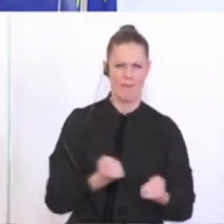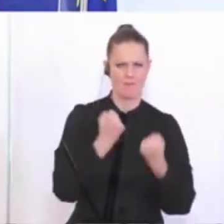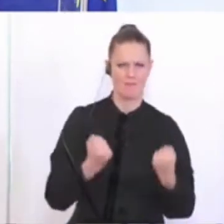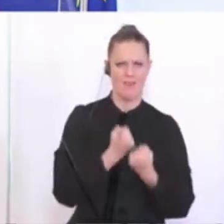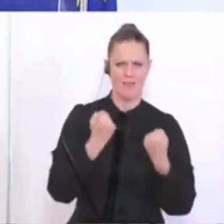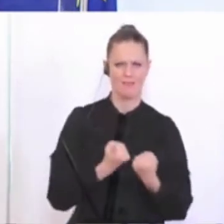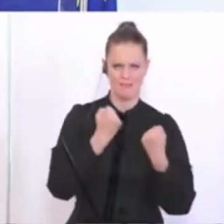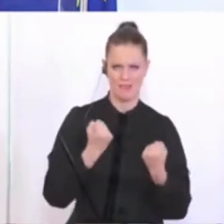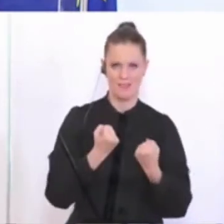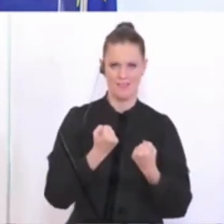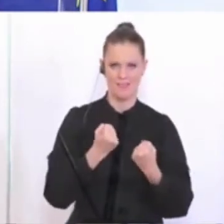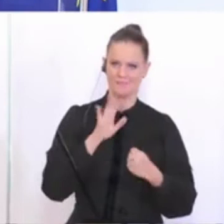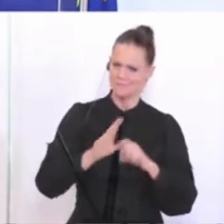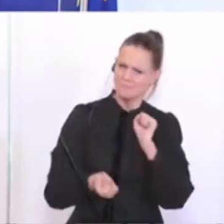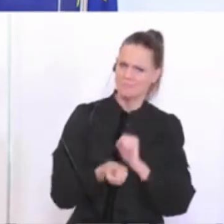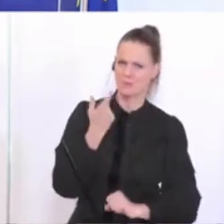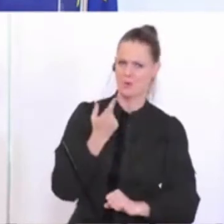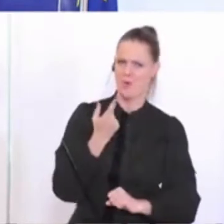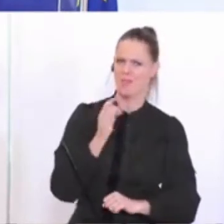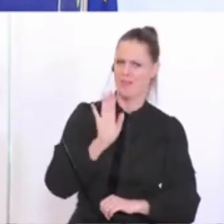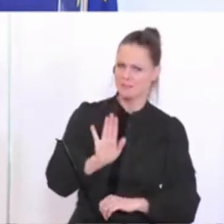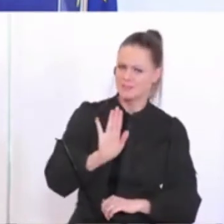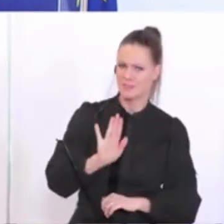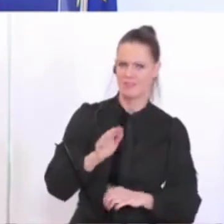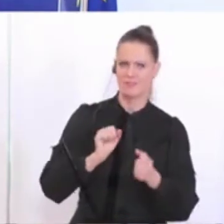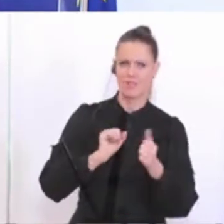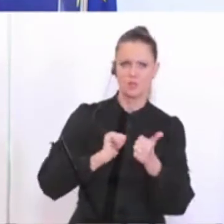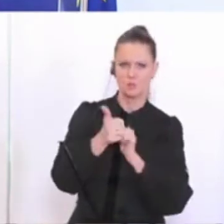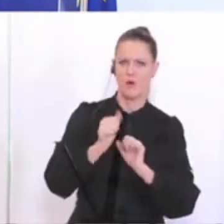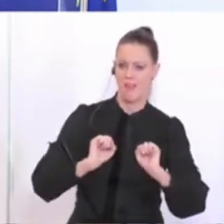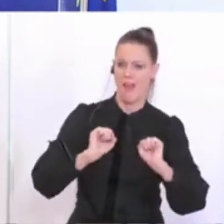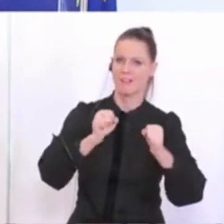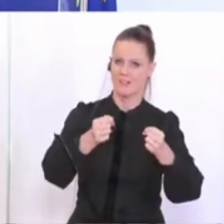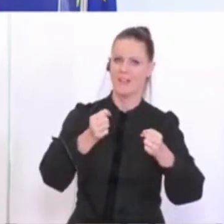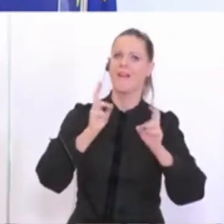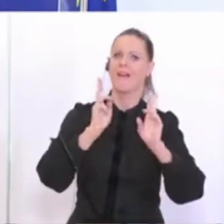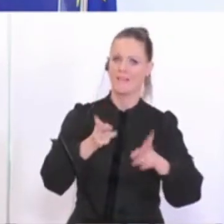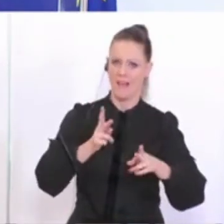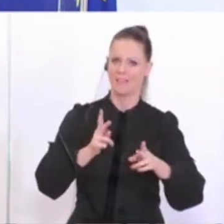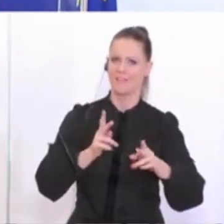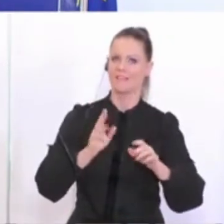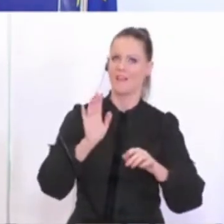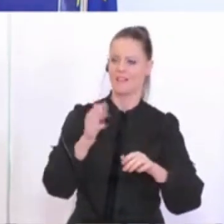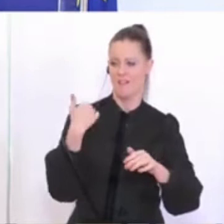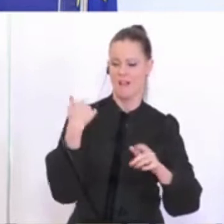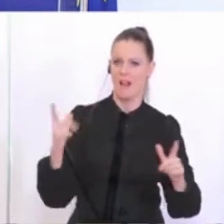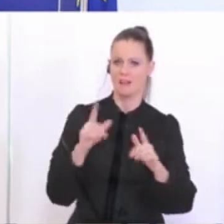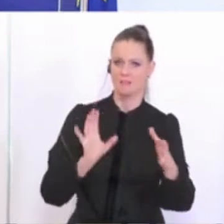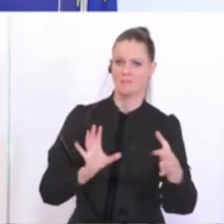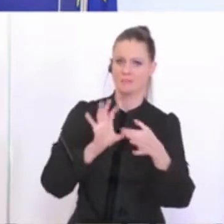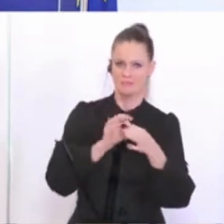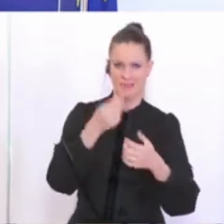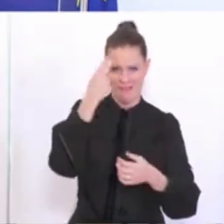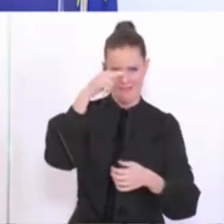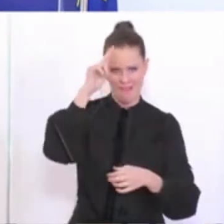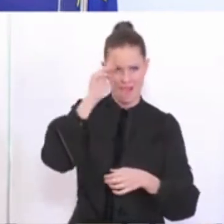das, worin sie auch wirklich auch besonders gut sind in ihren sportlichen Aktivitäten, auch da wieder zu ihren Leistungen anschließen können. Das ist zum Beispiel der Clemens Doppler